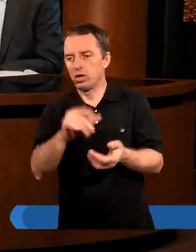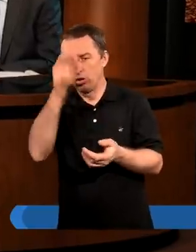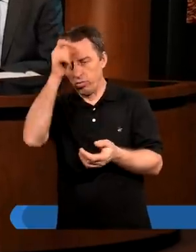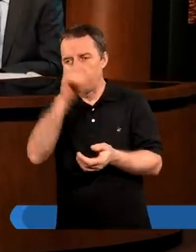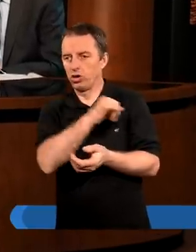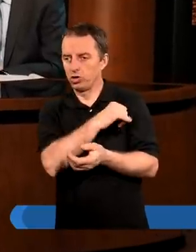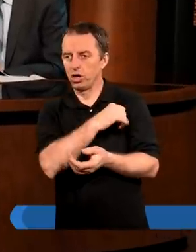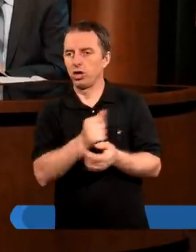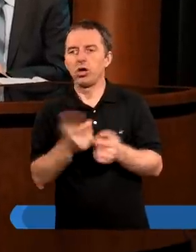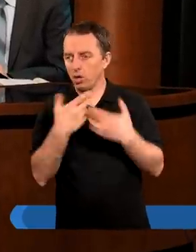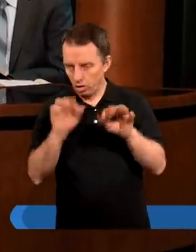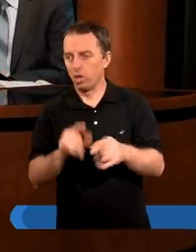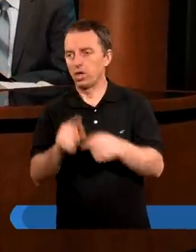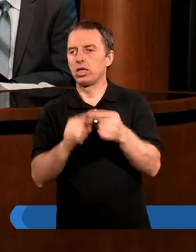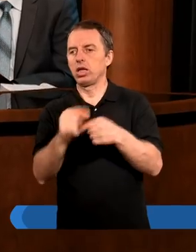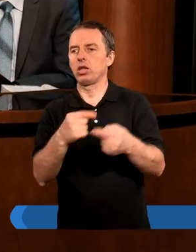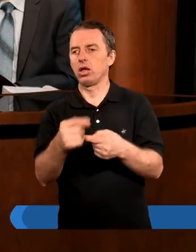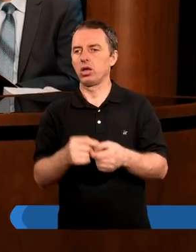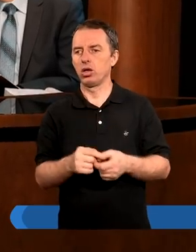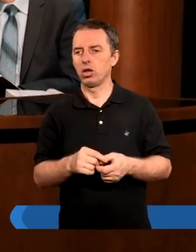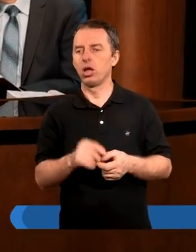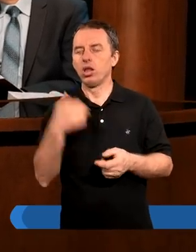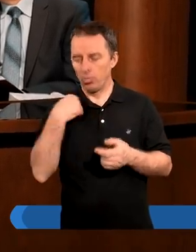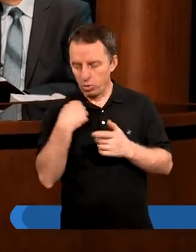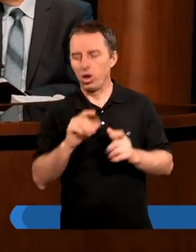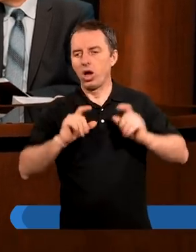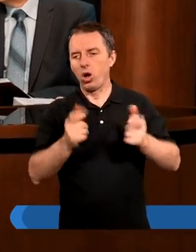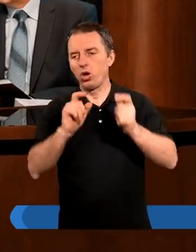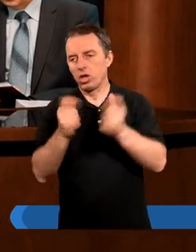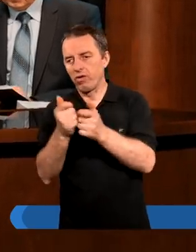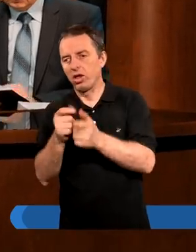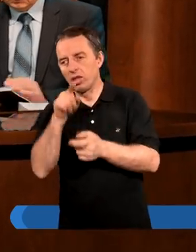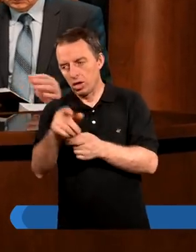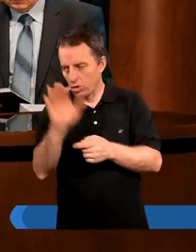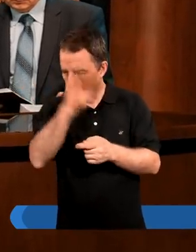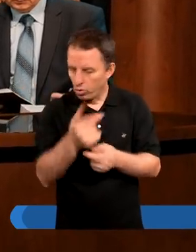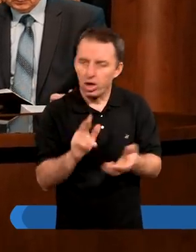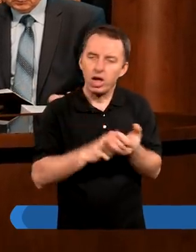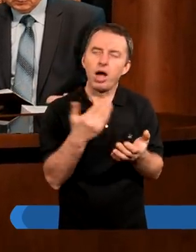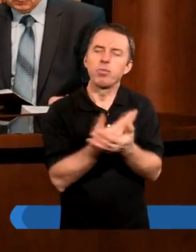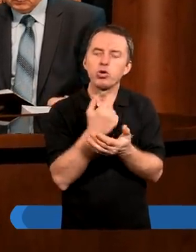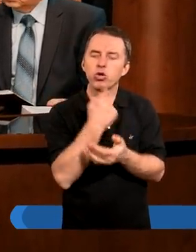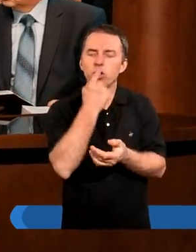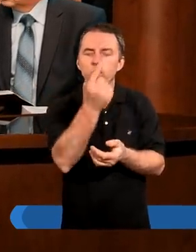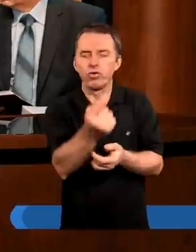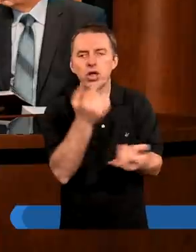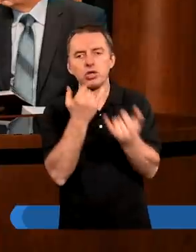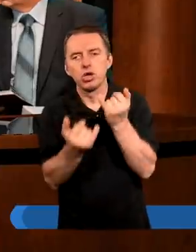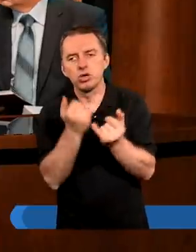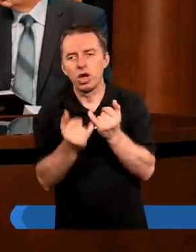dlatego, że każdy człowiek grzeszy. A mu się umiera, to jest skutek. To są konsekwencje tego, co Bóg na początku powiedział. Jeżeli